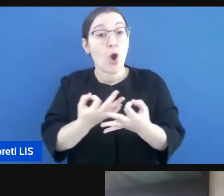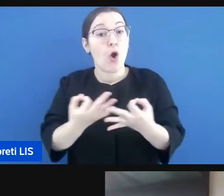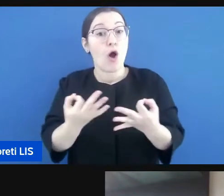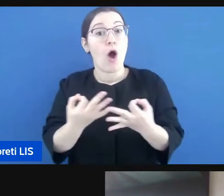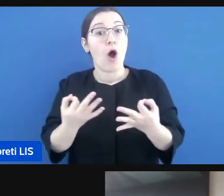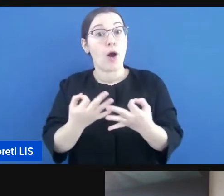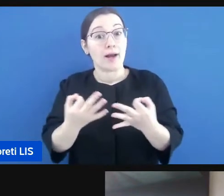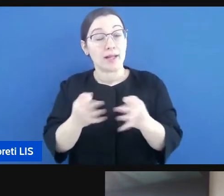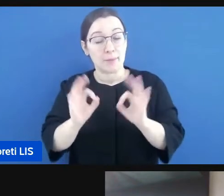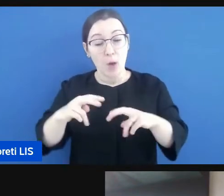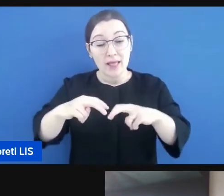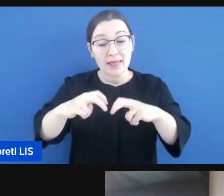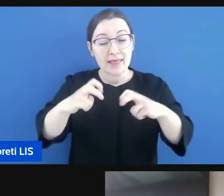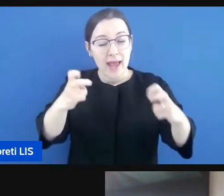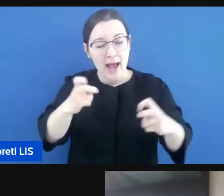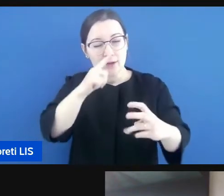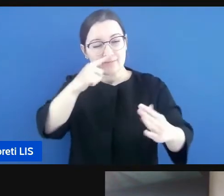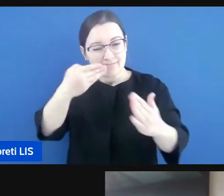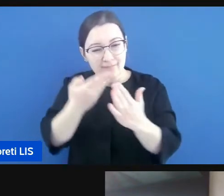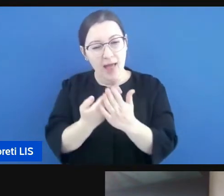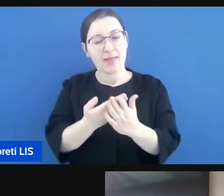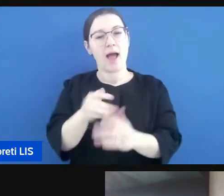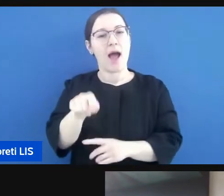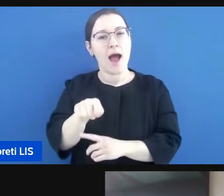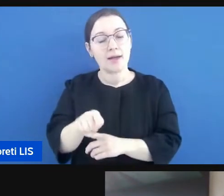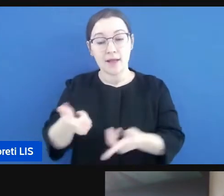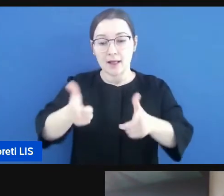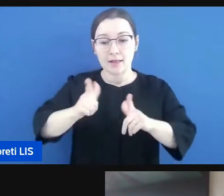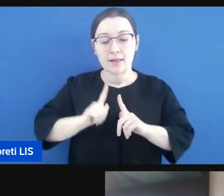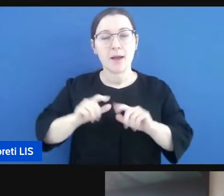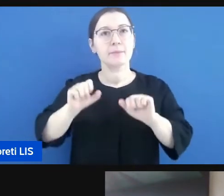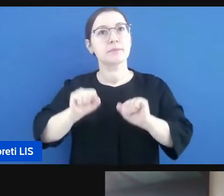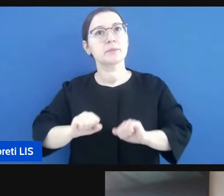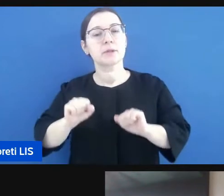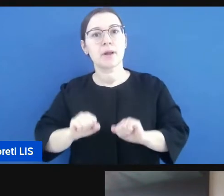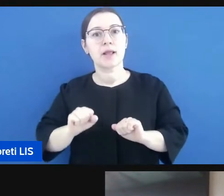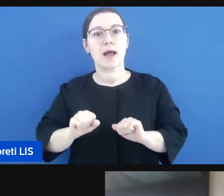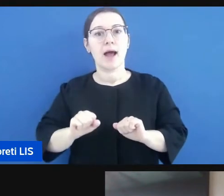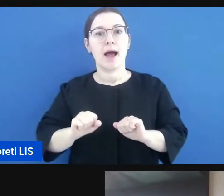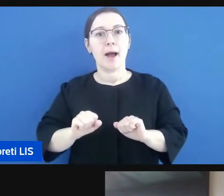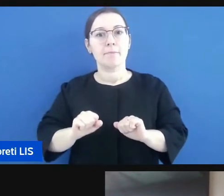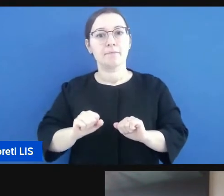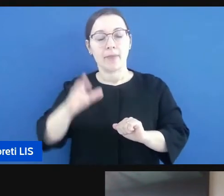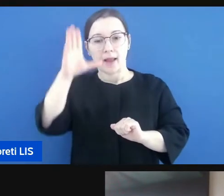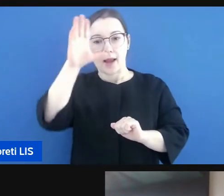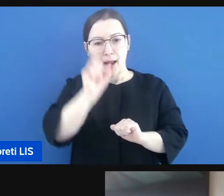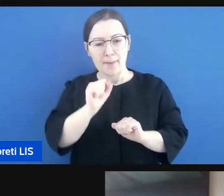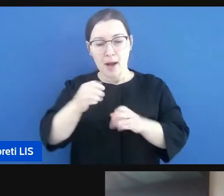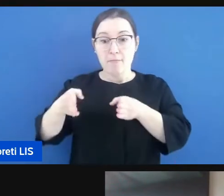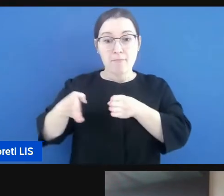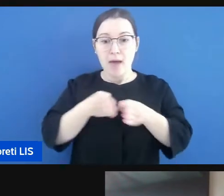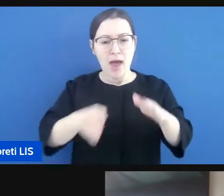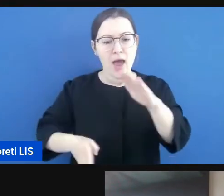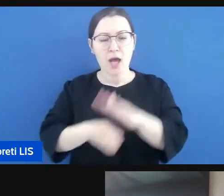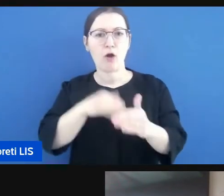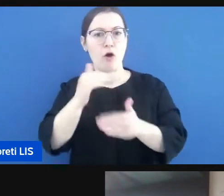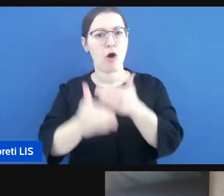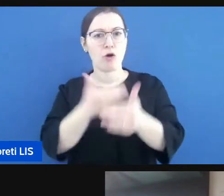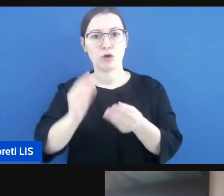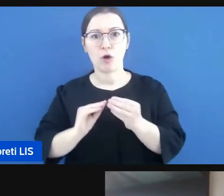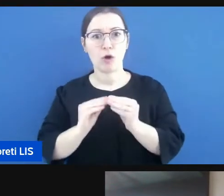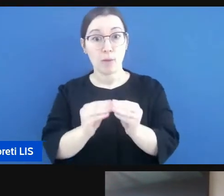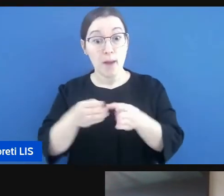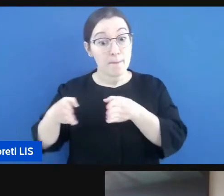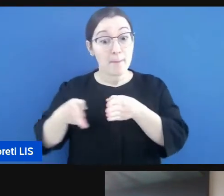specifica e precisa ti permette anche di instaurare un percorso intraprendere un percorso che sia un